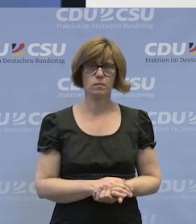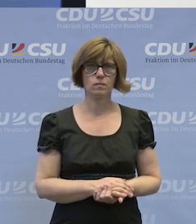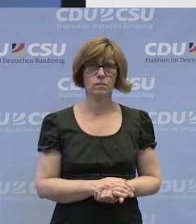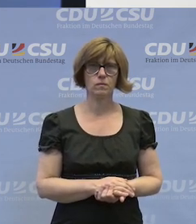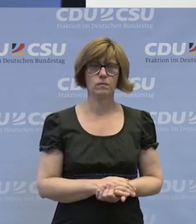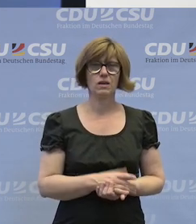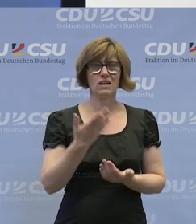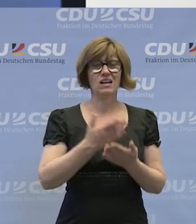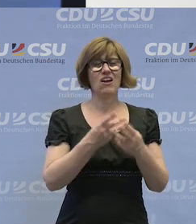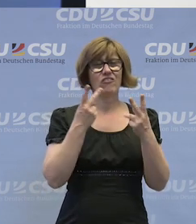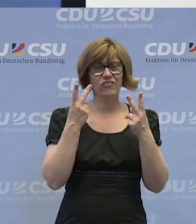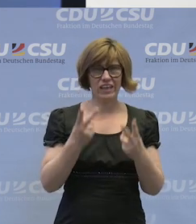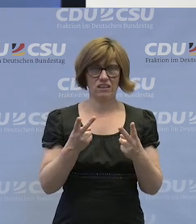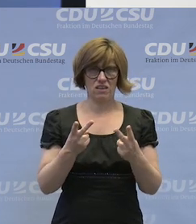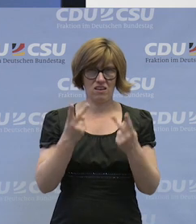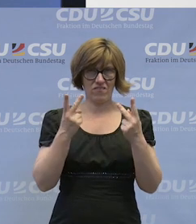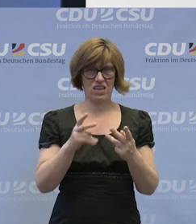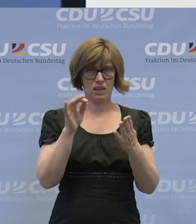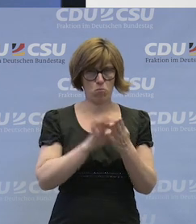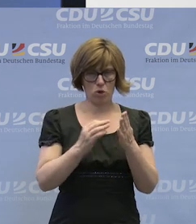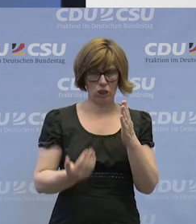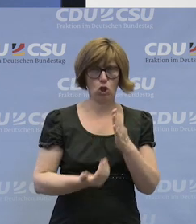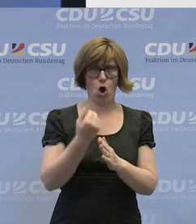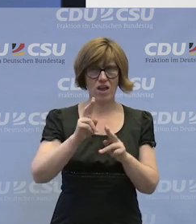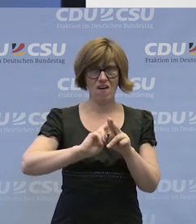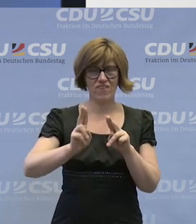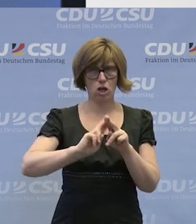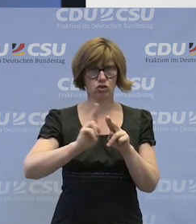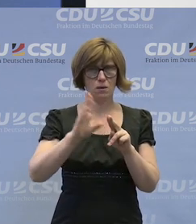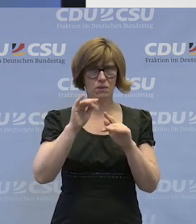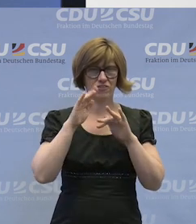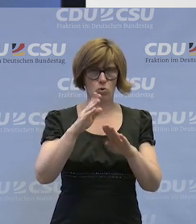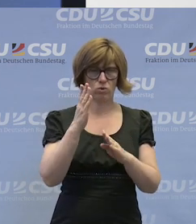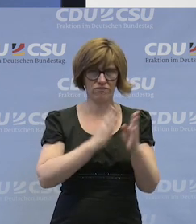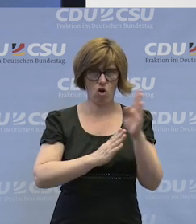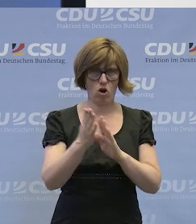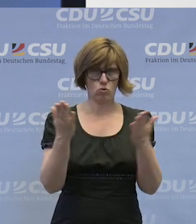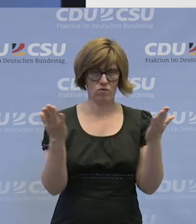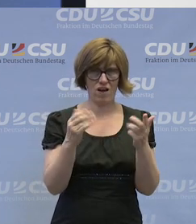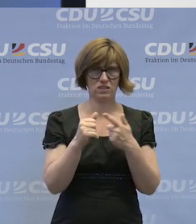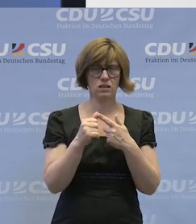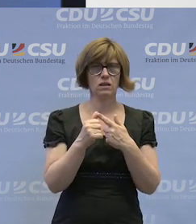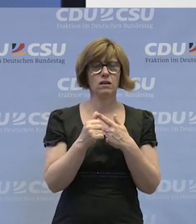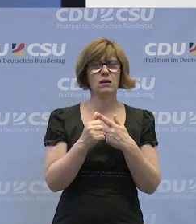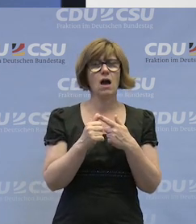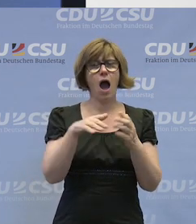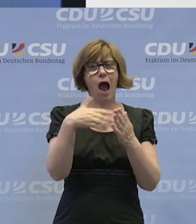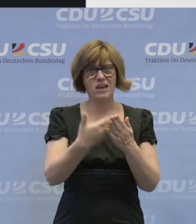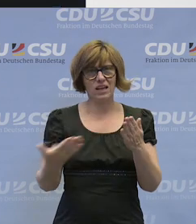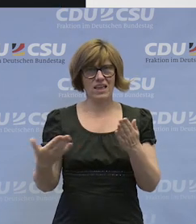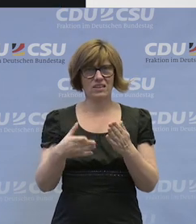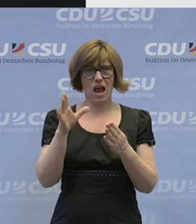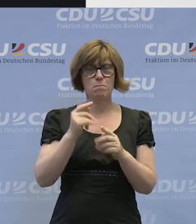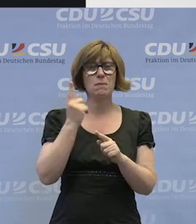dass das Wesentliche, das Wesentliche Neue an der Werkstättenmitwirkungsverordnung ist, dass in den Angelegenheiten der